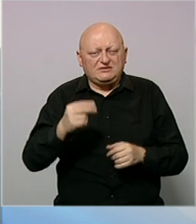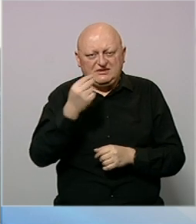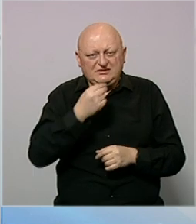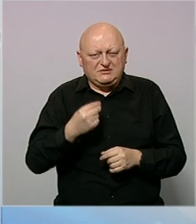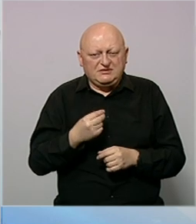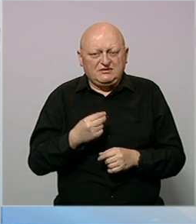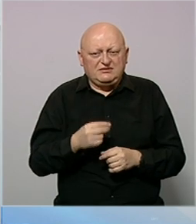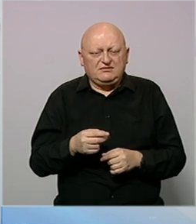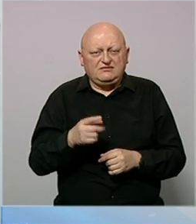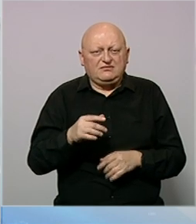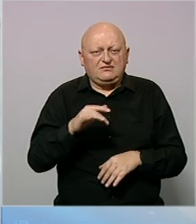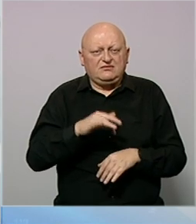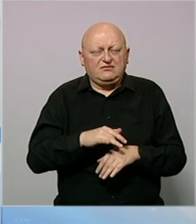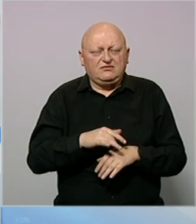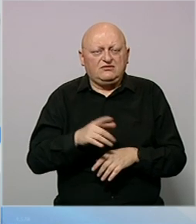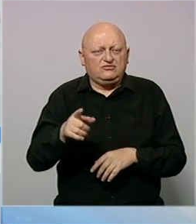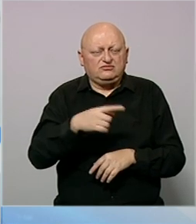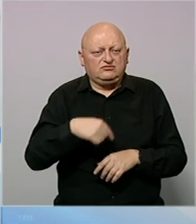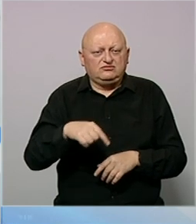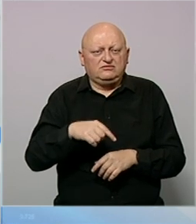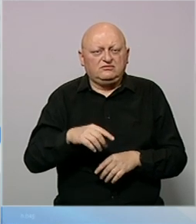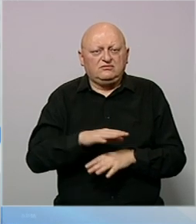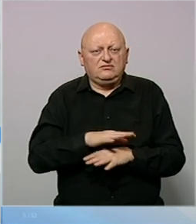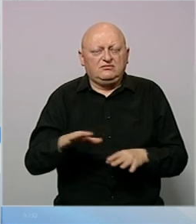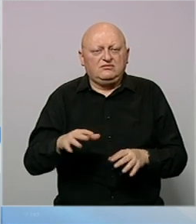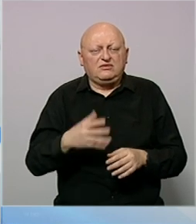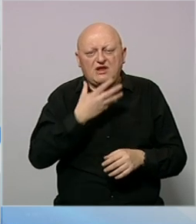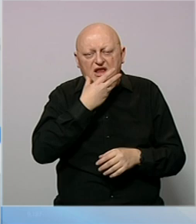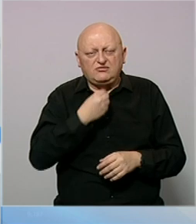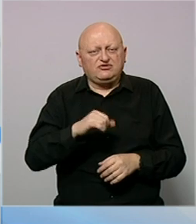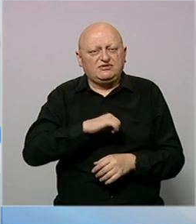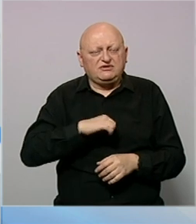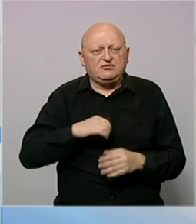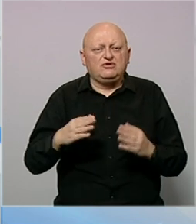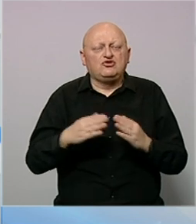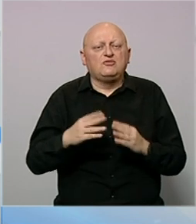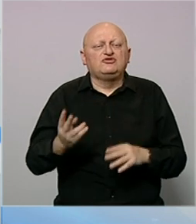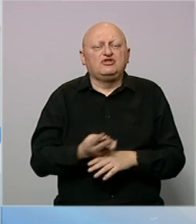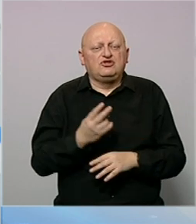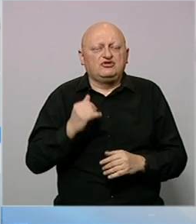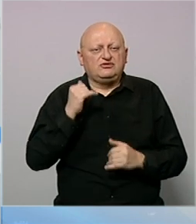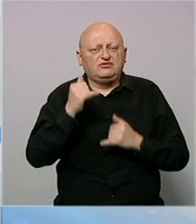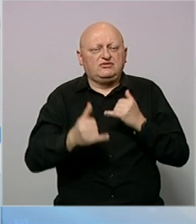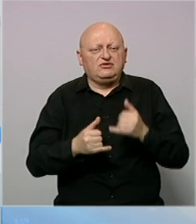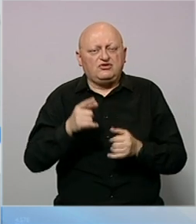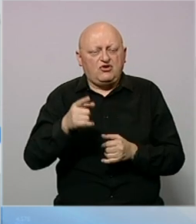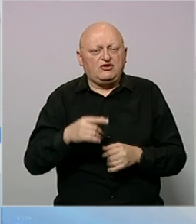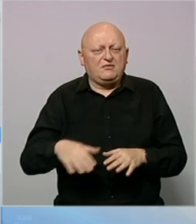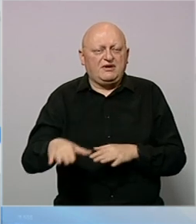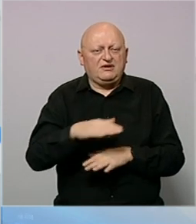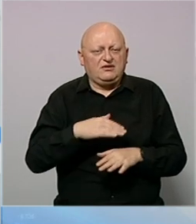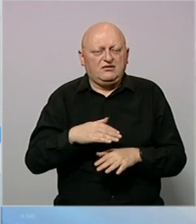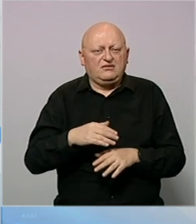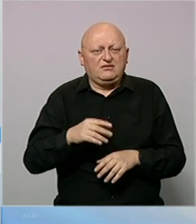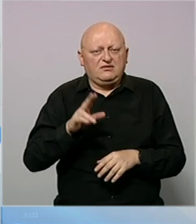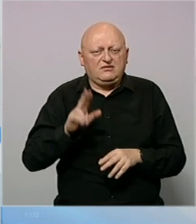Srpske. Planinički centur u Turističkoj postali su sve atraktivniji, interesantniji domaćim, inostranim, ali i onima iz regiona.